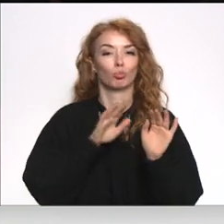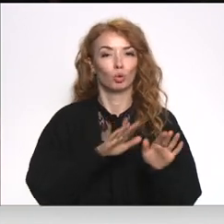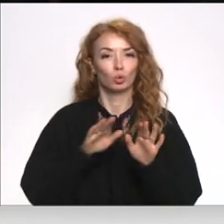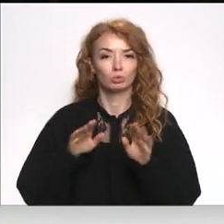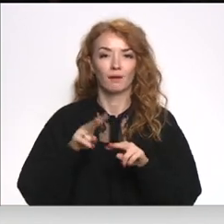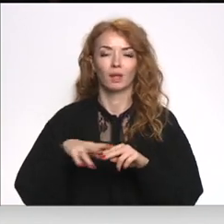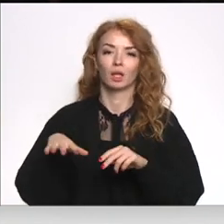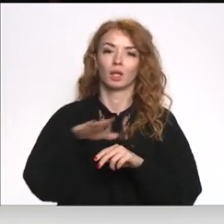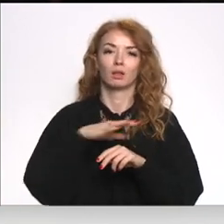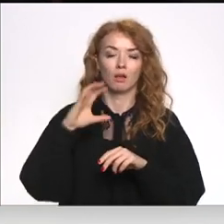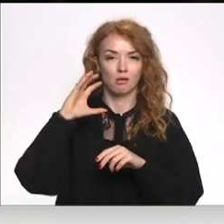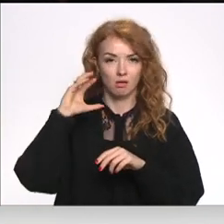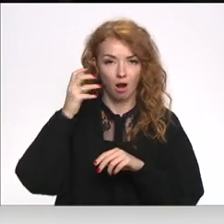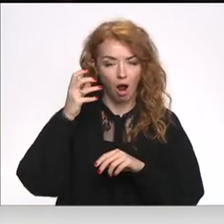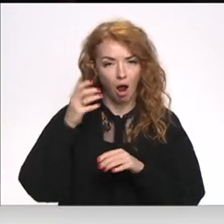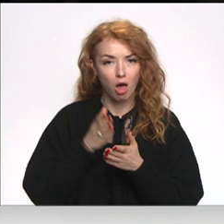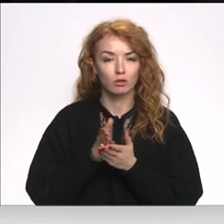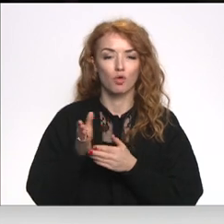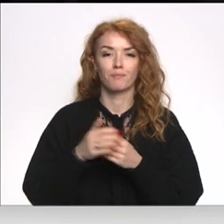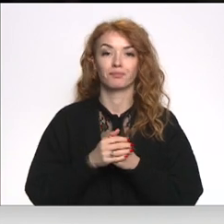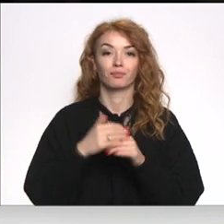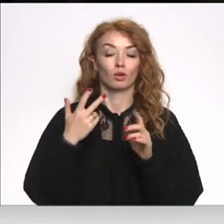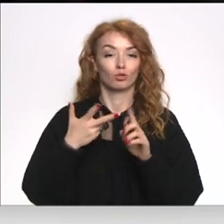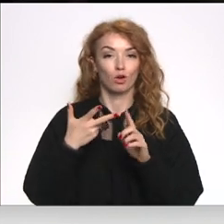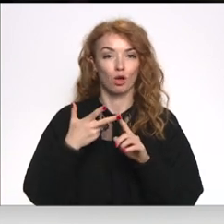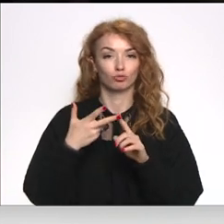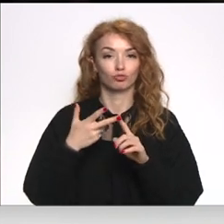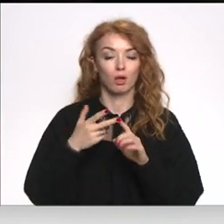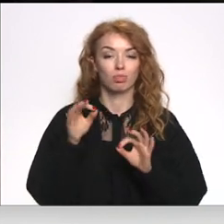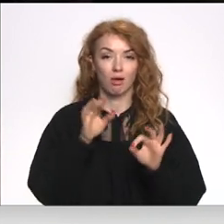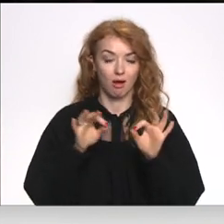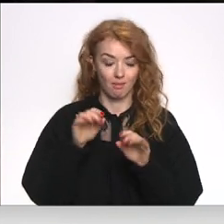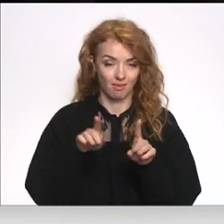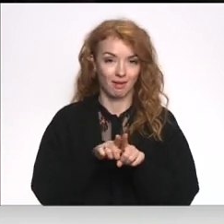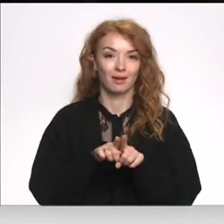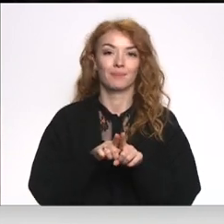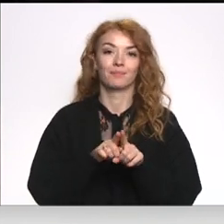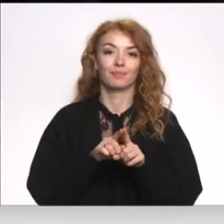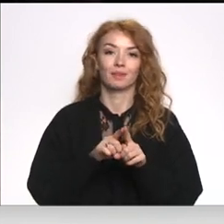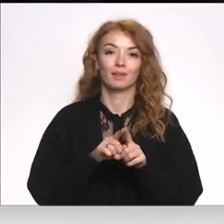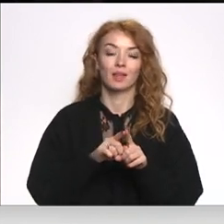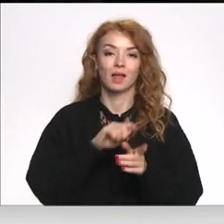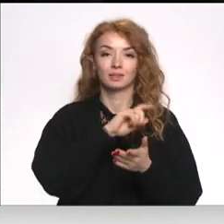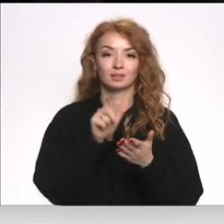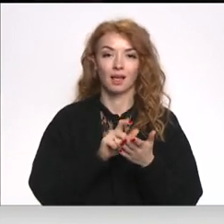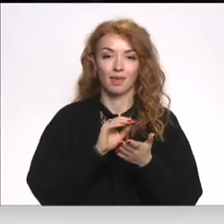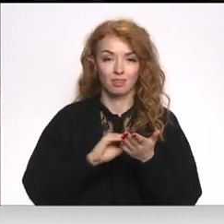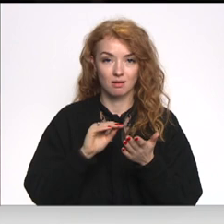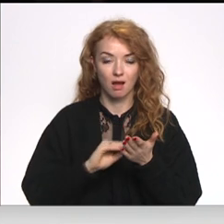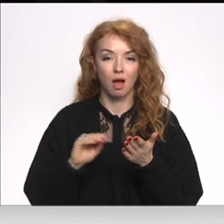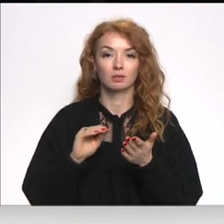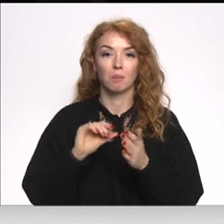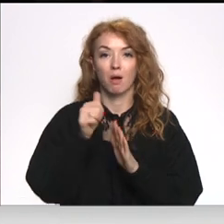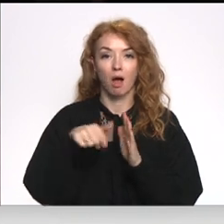un rādio, tā ir liek piešiņi. Trešā arī dāma, dzēniece, māksliniece